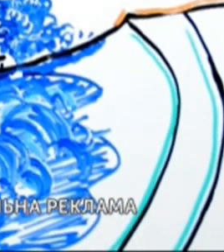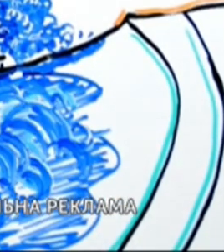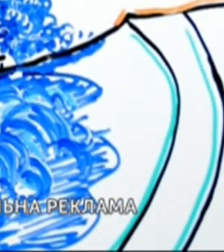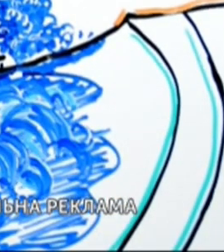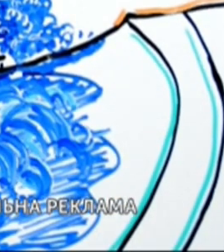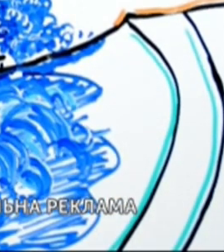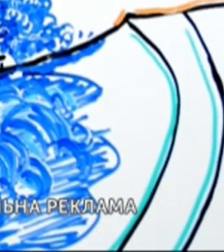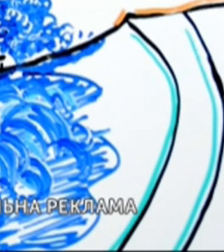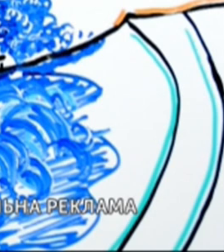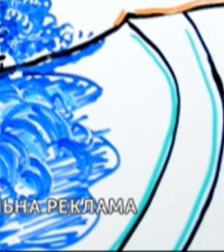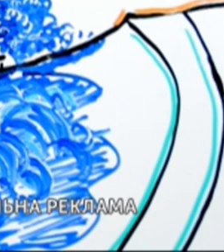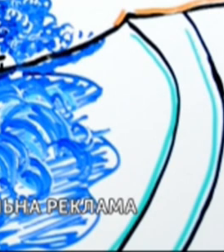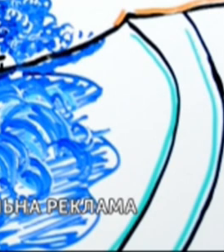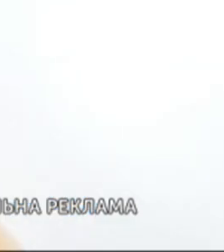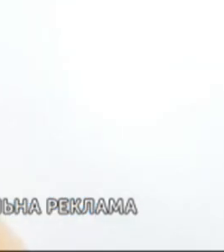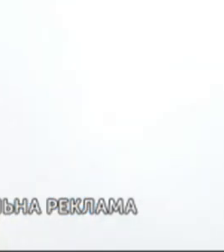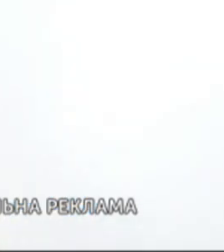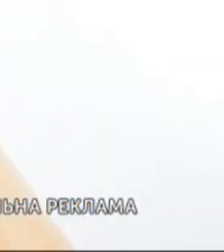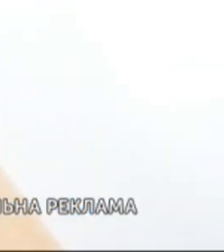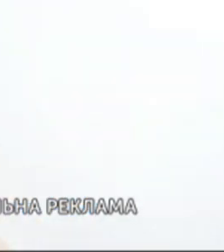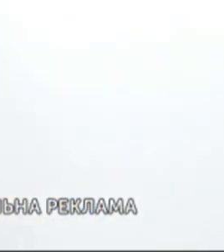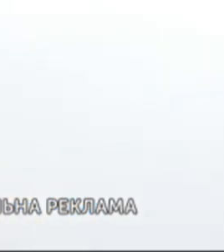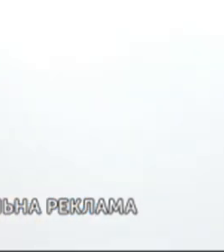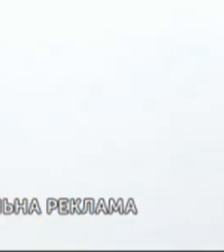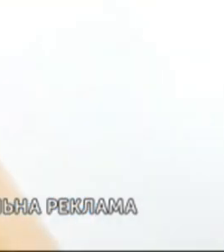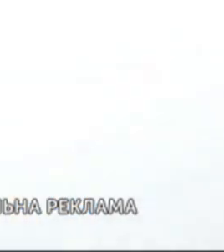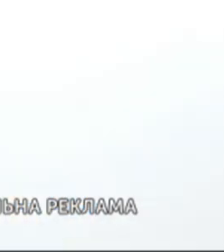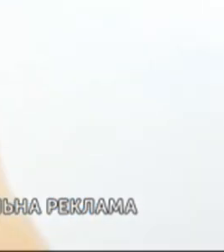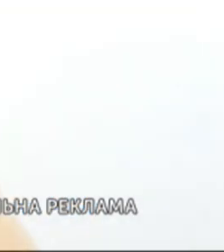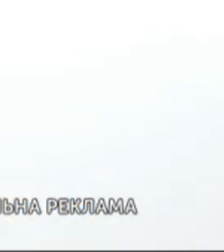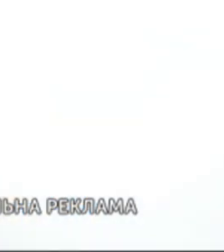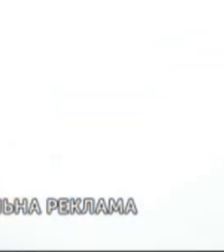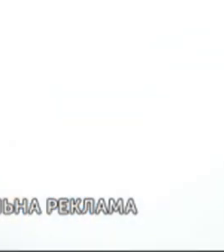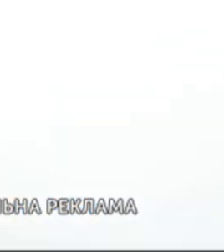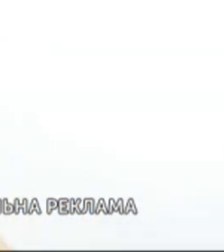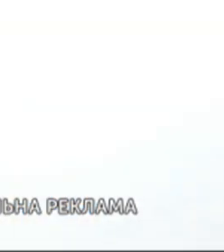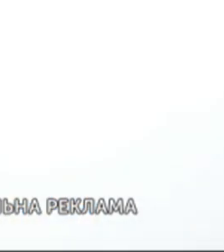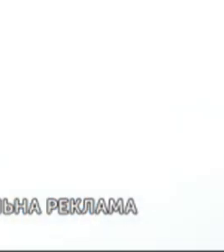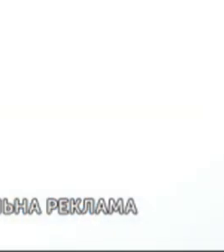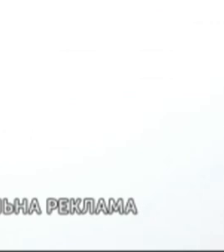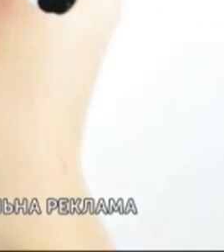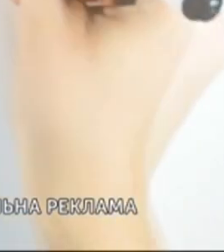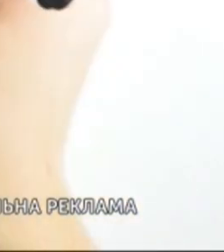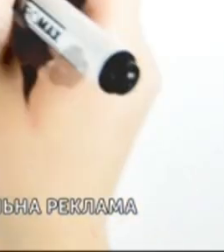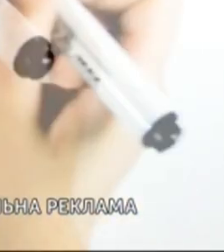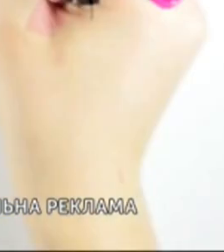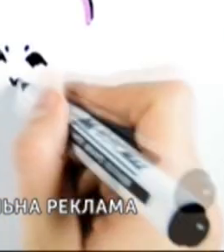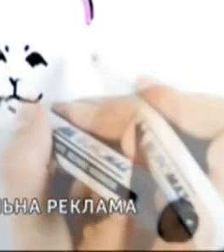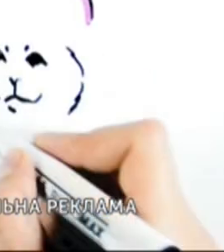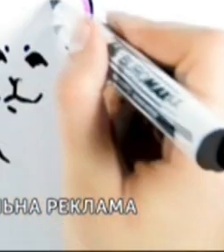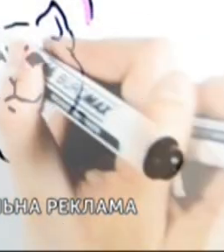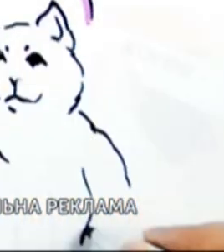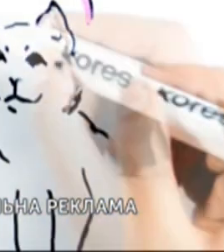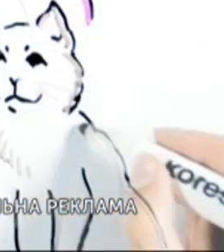водою і милом або дезінфікуйте засобом на основі спирту. Уникайте контакту із продуктами тваринництва, з військими чи дикими